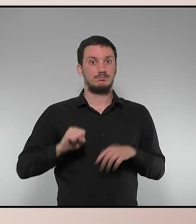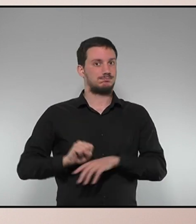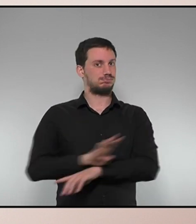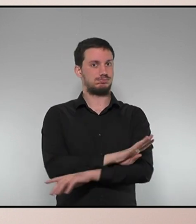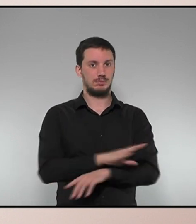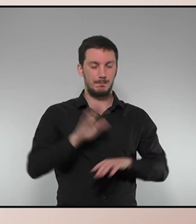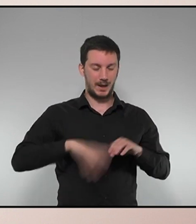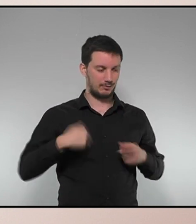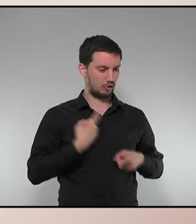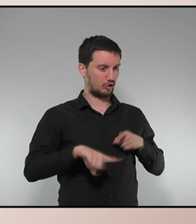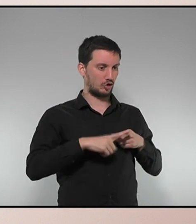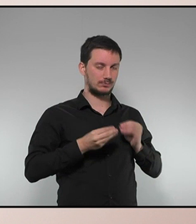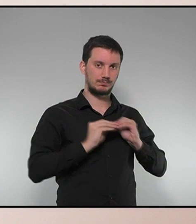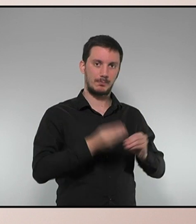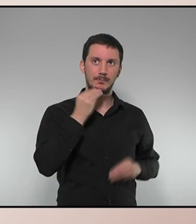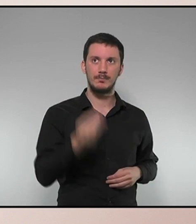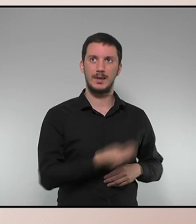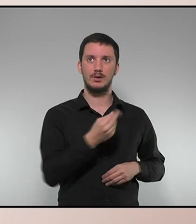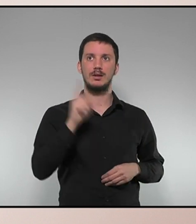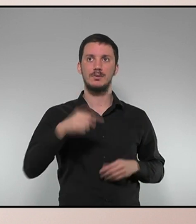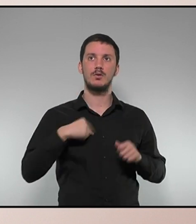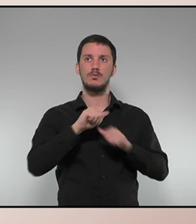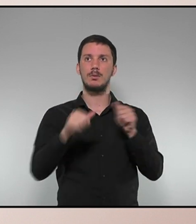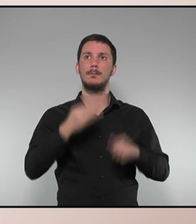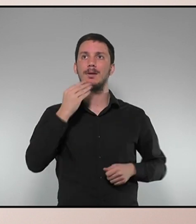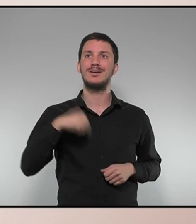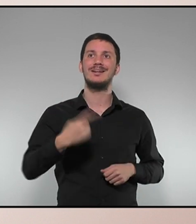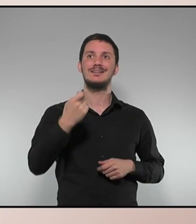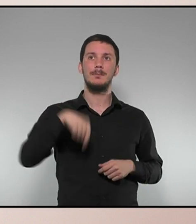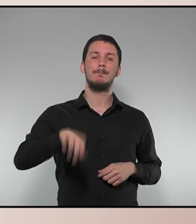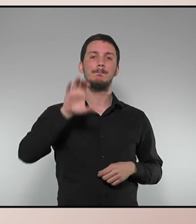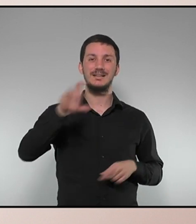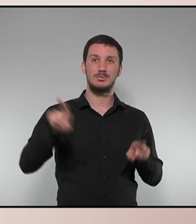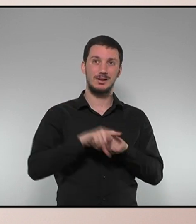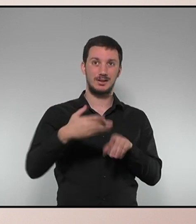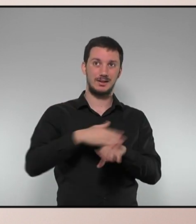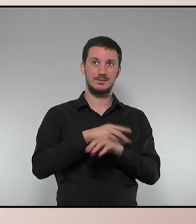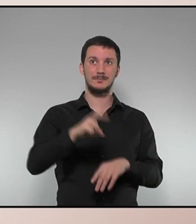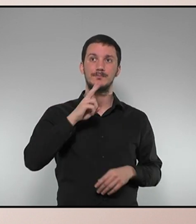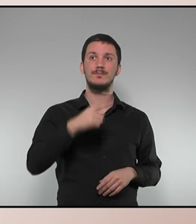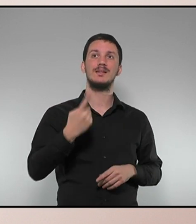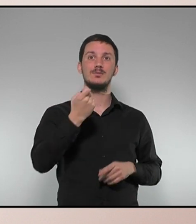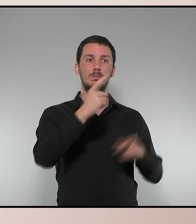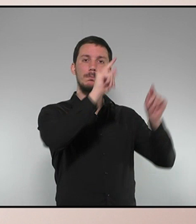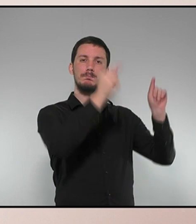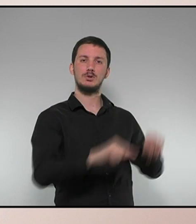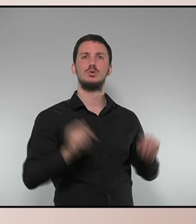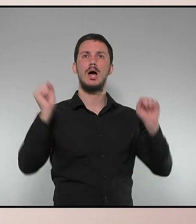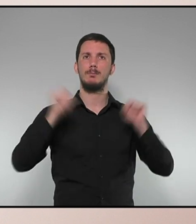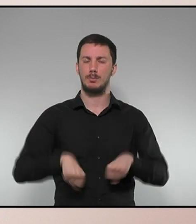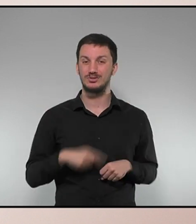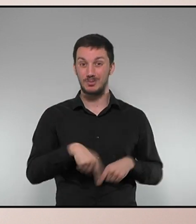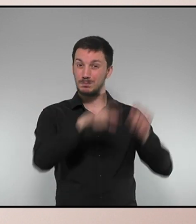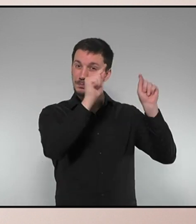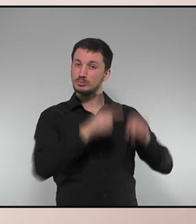sempre millor. I hem de fer-la sempre millor i, per tant, aquest país necessita, com vostè deia, aprovar uns pressupostos. Uns